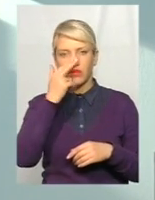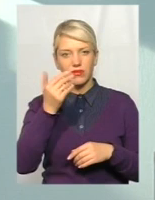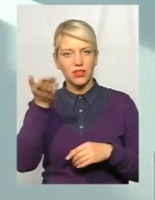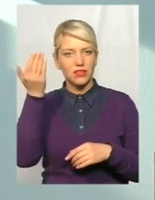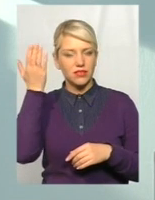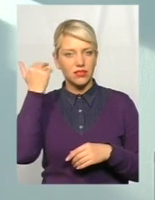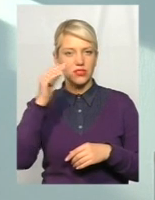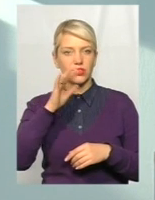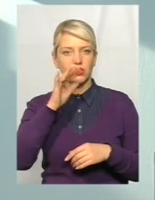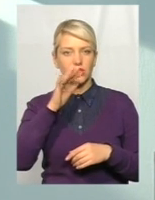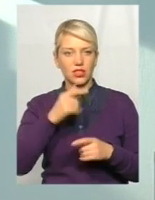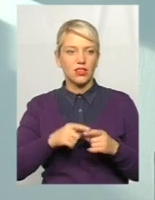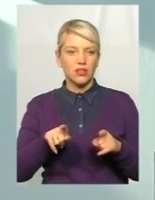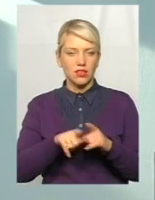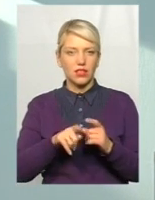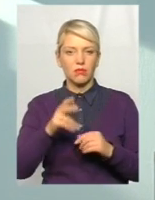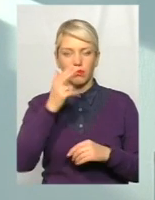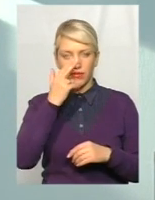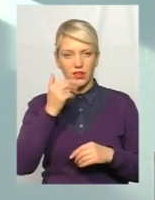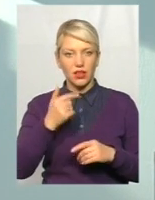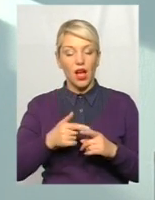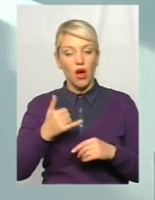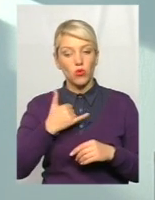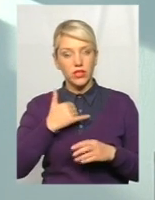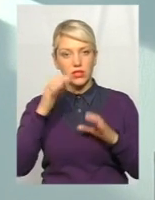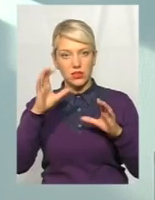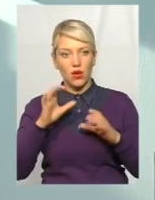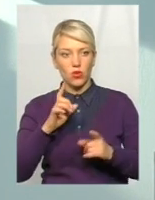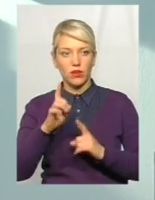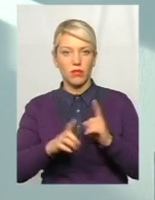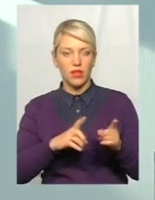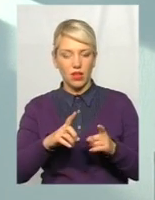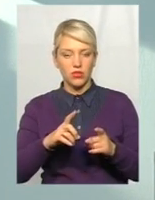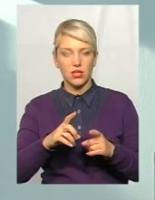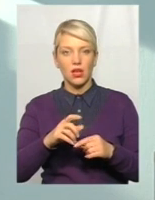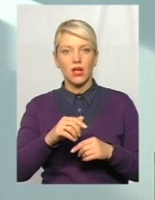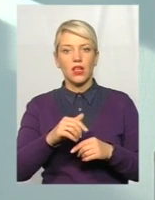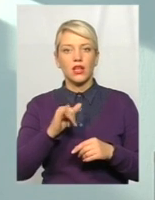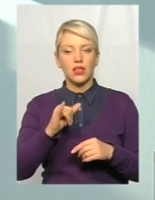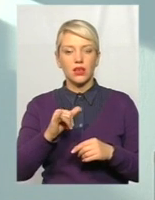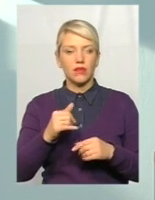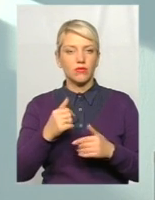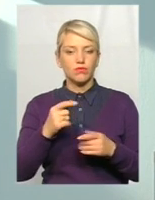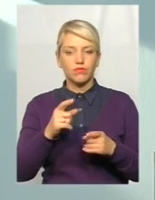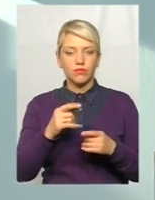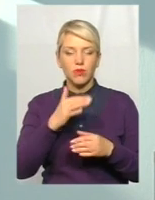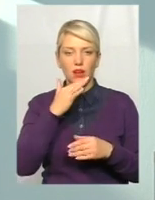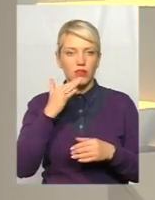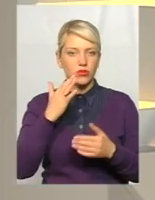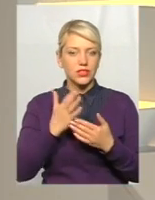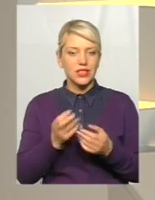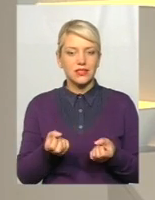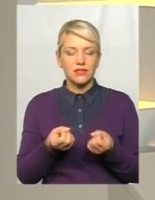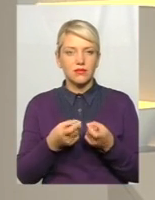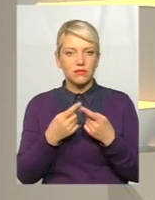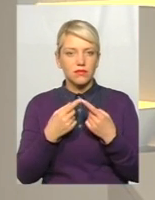Людовіка 13 закон, то він так і стоїть. В нас же закони міняються, бо, знаєте, зранку один, а ввечері вже інші. І дуже багато різних специфічних